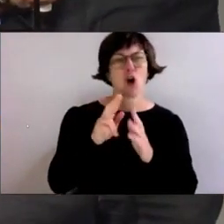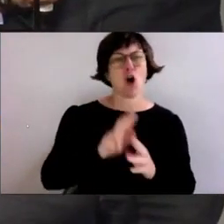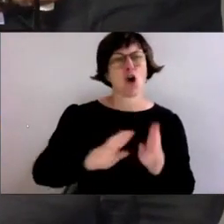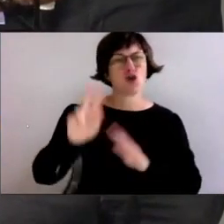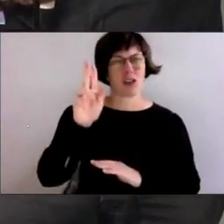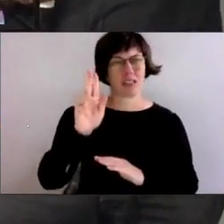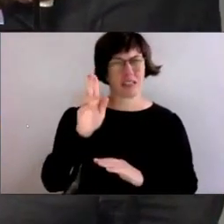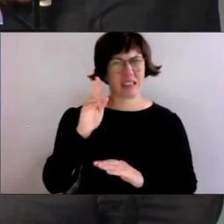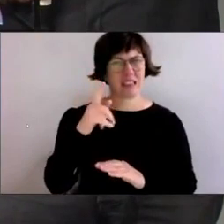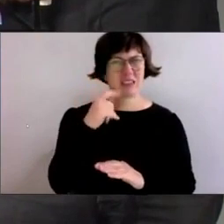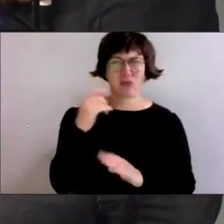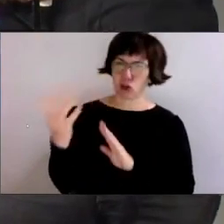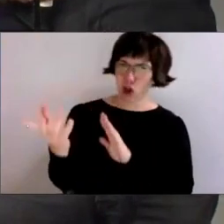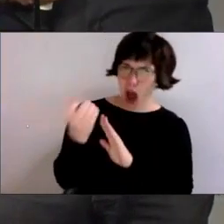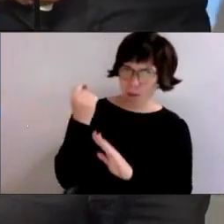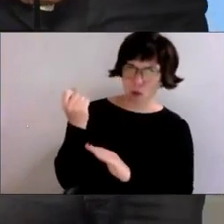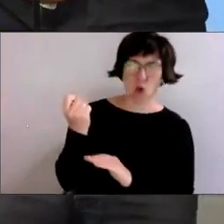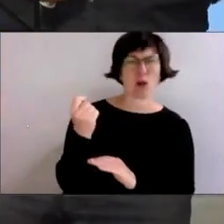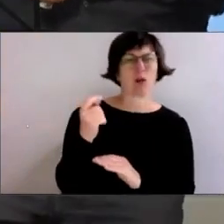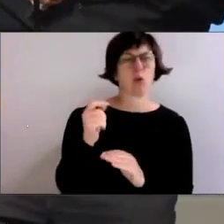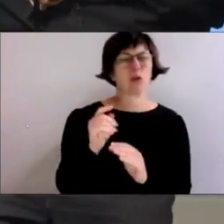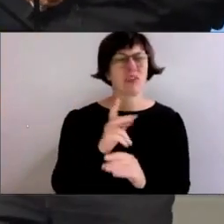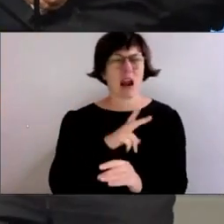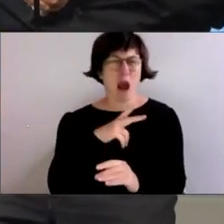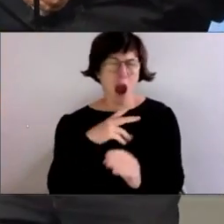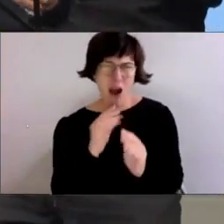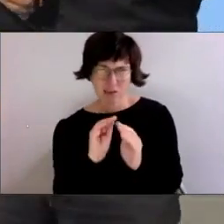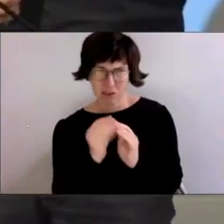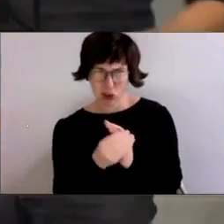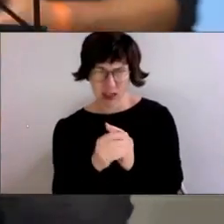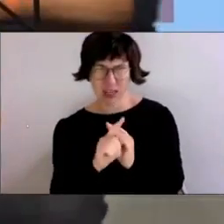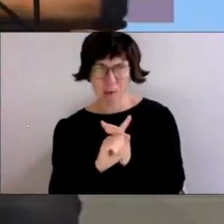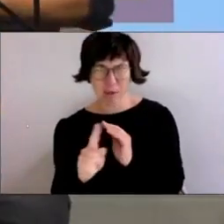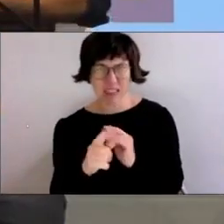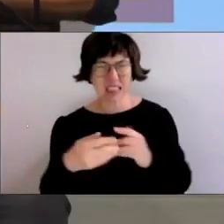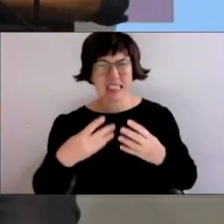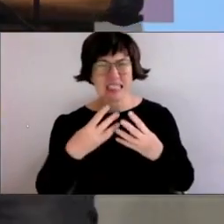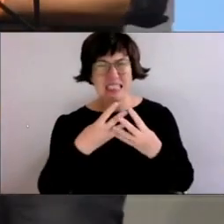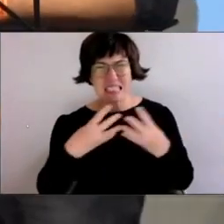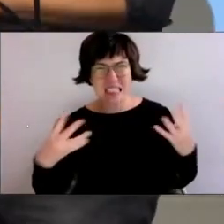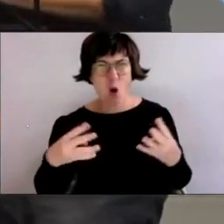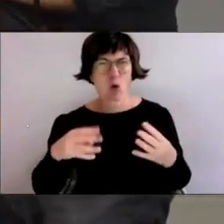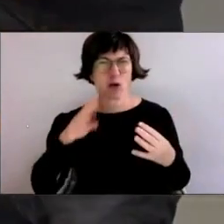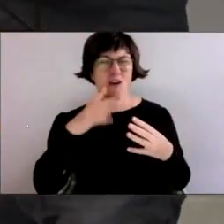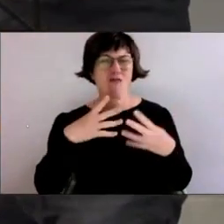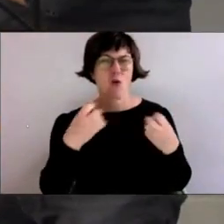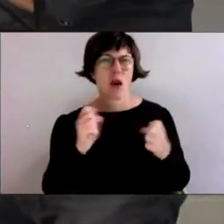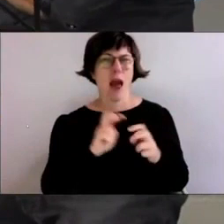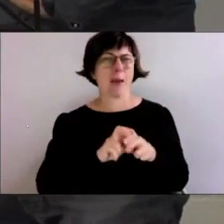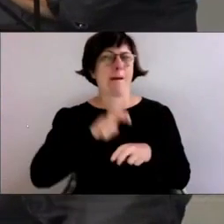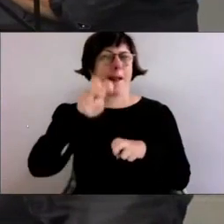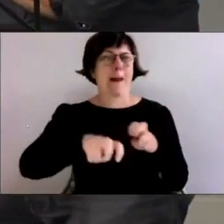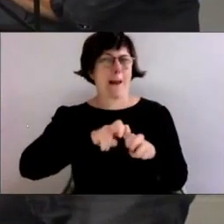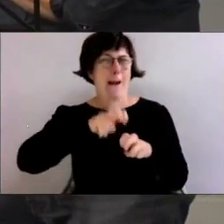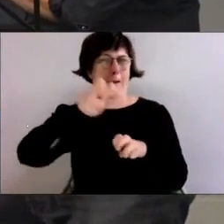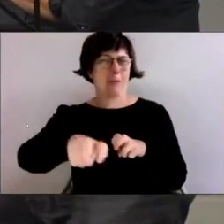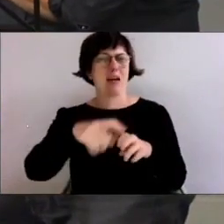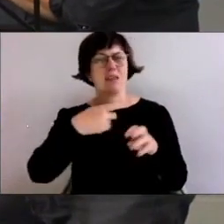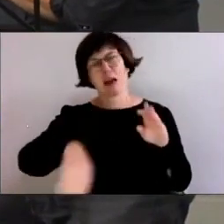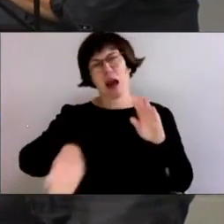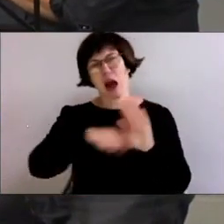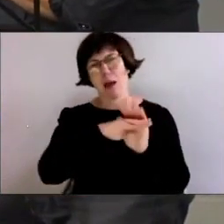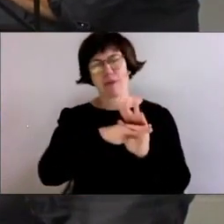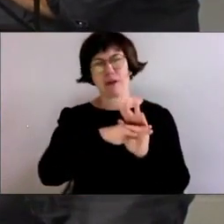Kirchgänge abzuholen und versteckten sich so lange, bis sie es geschafft hatten, über den Zaun ihrer Wohnheime zu springen. Dann fuhren sie